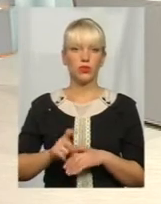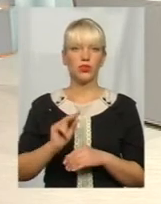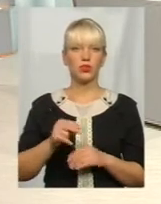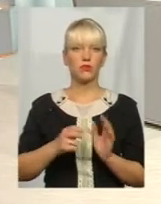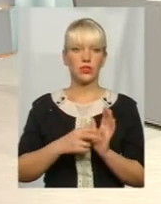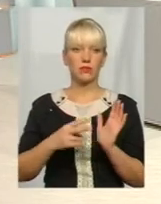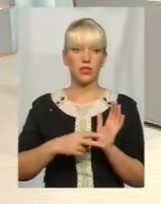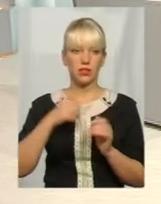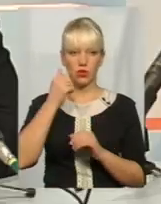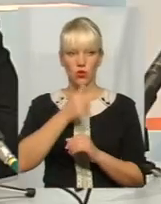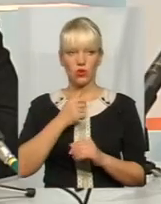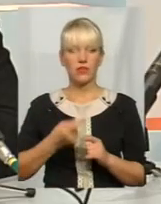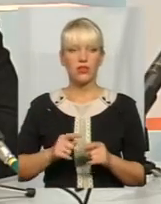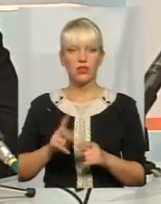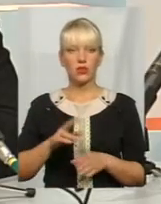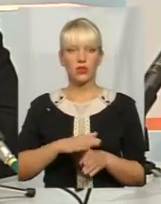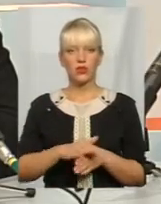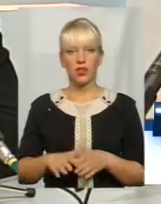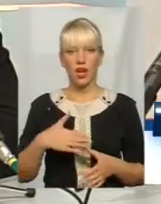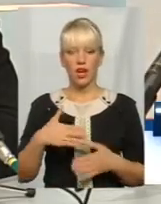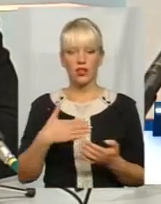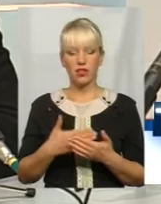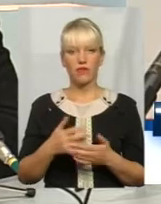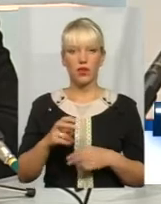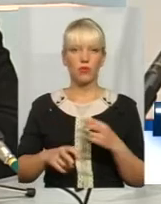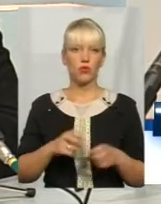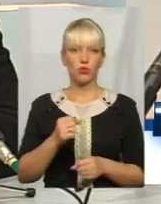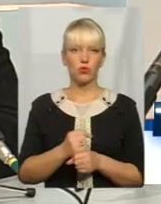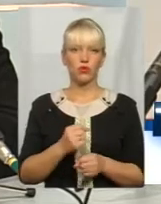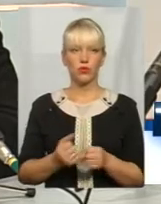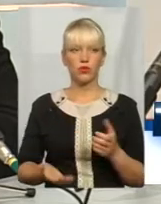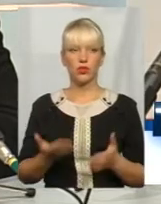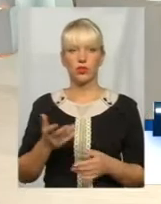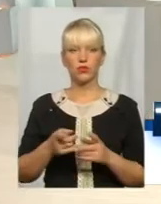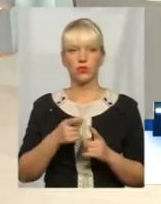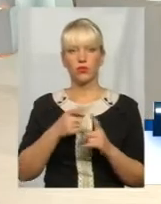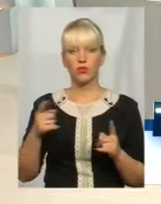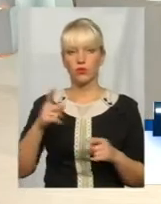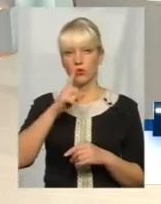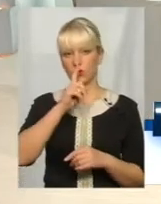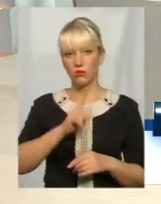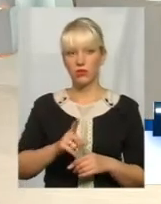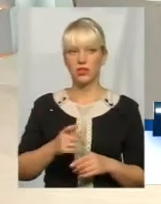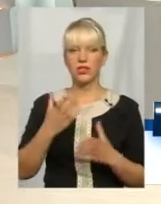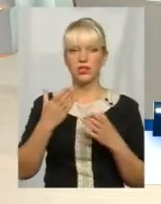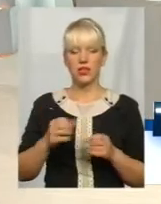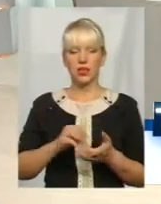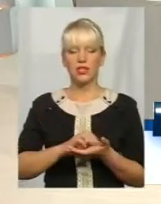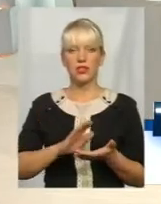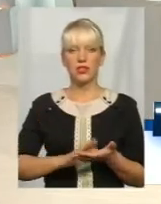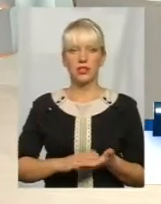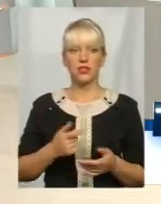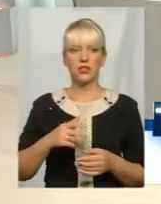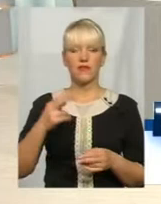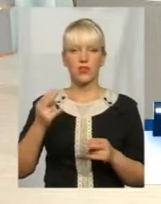років, які здійснюють активний пошук роботи і, якщо, наприклад, протягом одного місяця з дня реєстрації для них